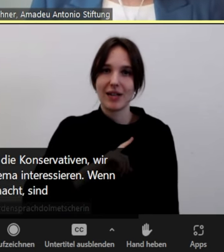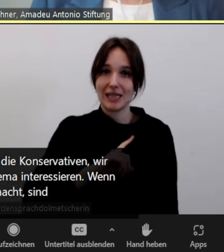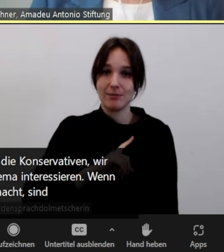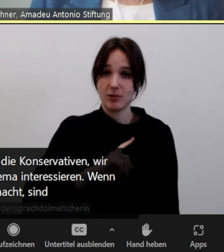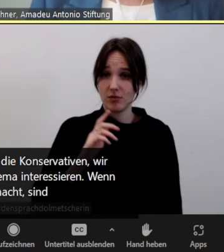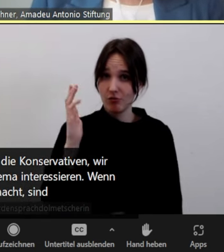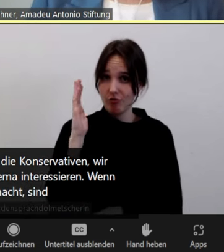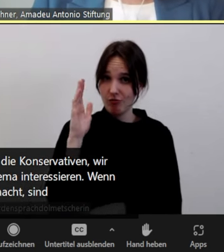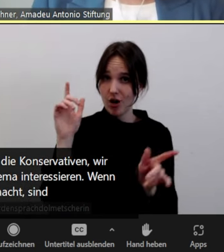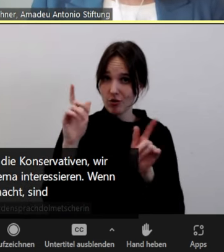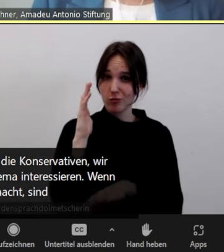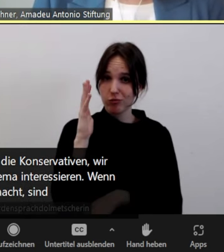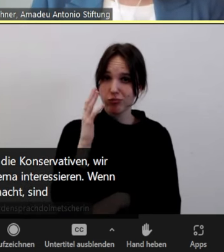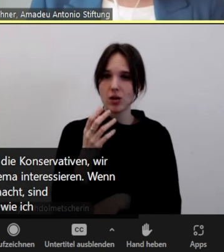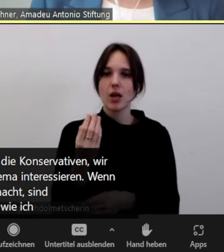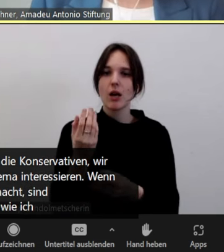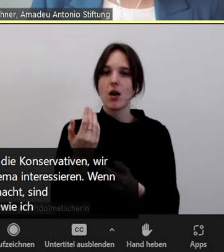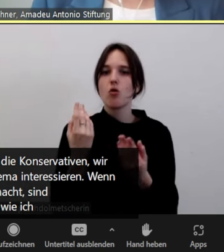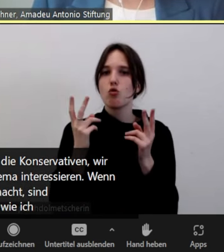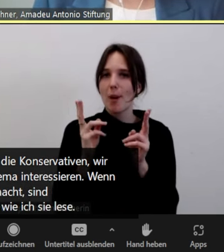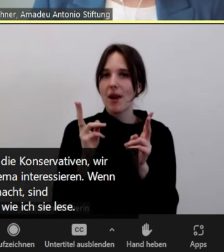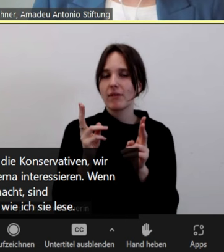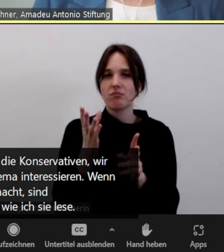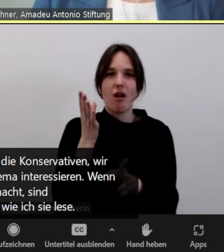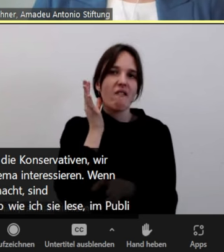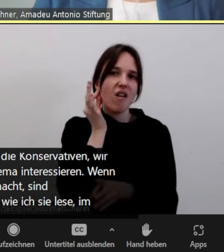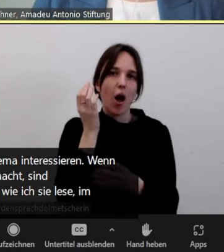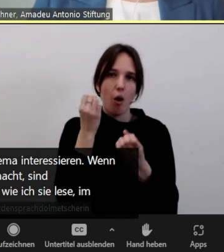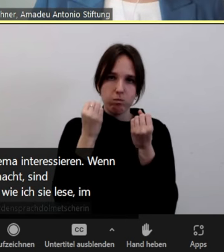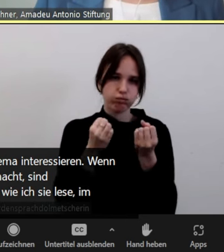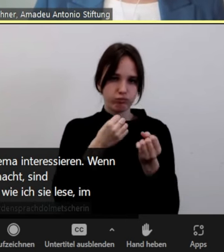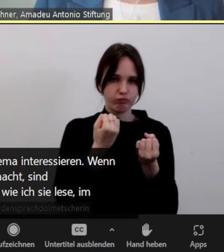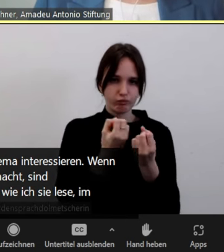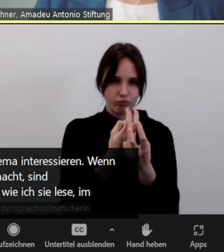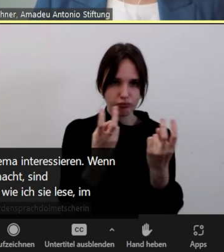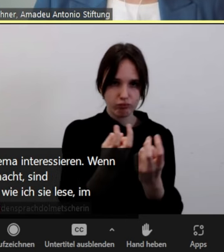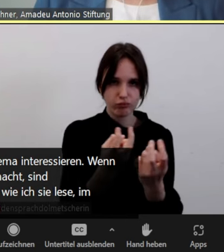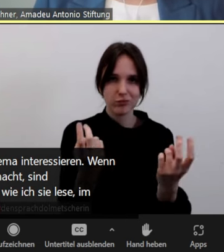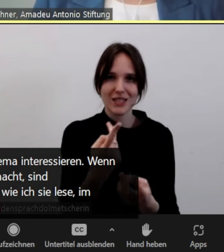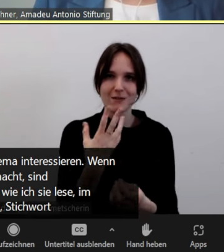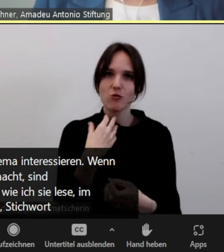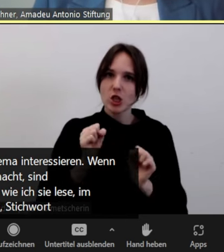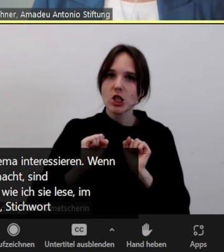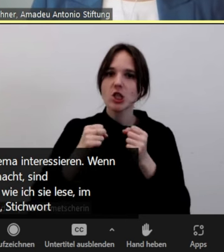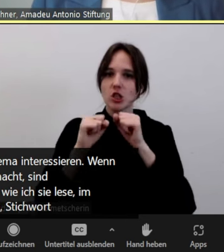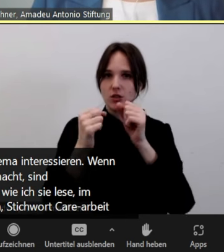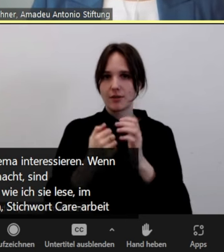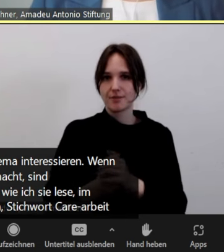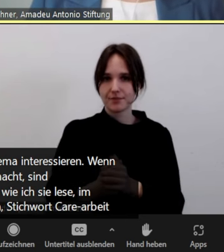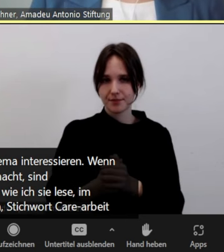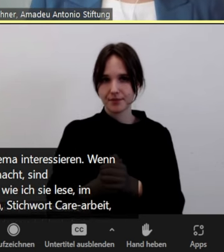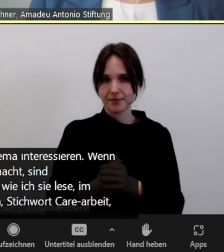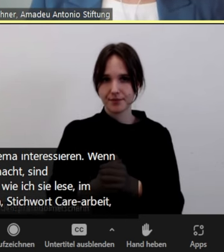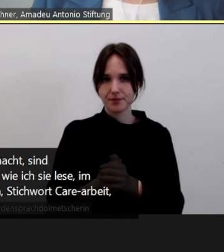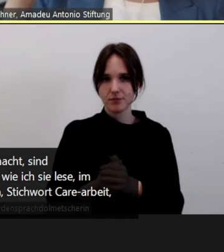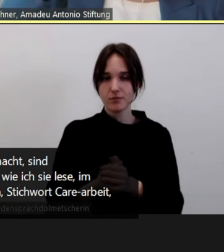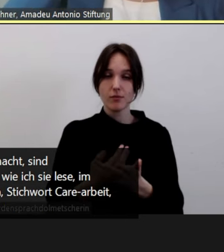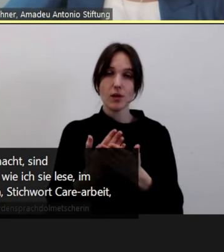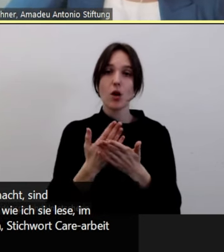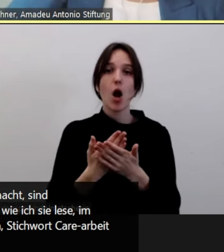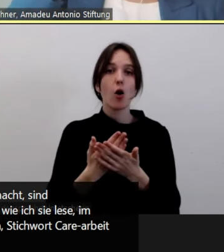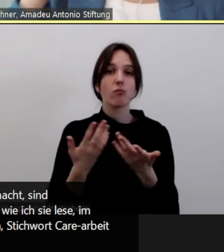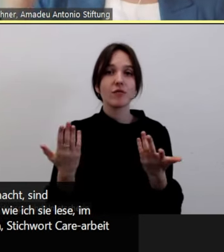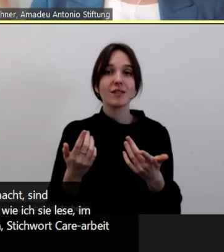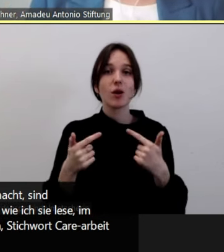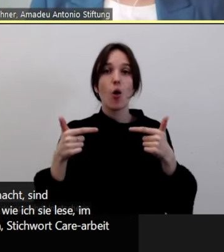sehr viele Frauen, zumindest so wie ich sie lese im Publikum, die sich dann eben darum kümmern, Stichwort Care-Arbeit. Care-Arbeit zu Antifeminismus